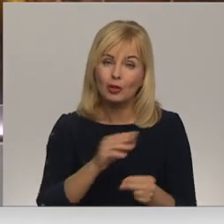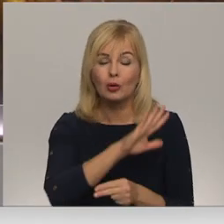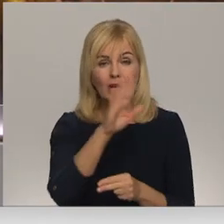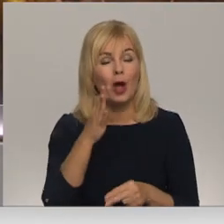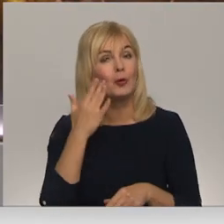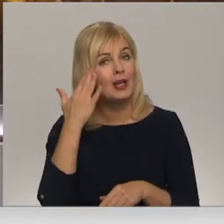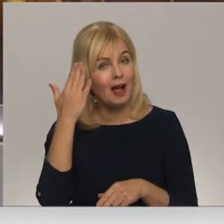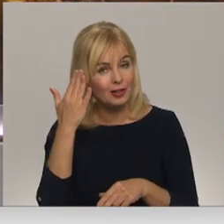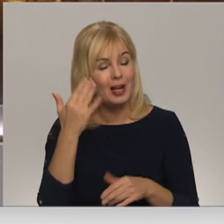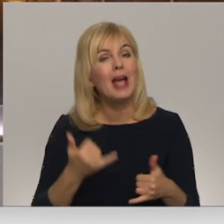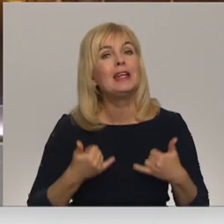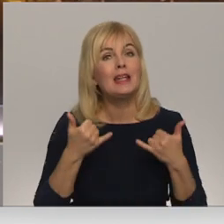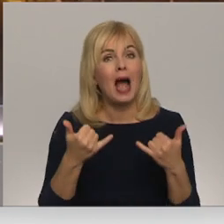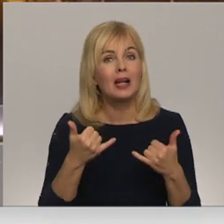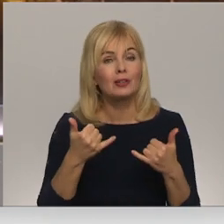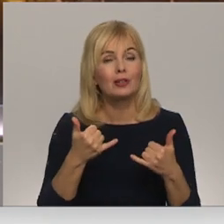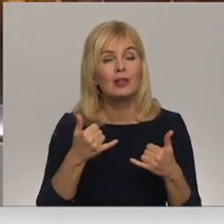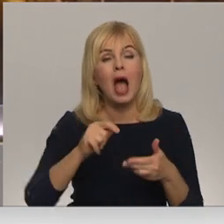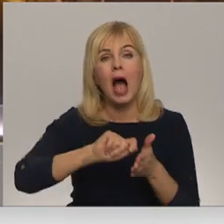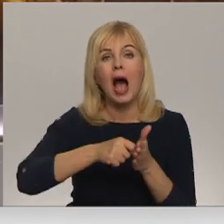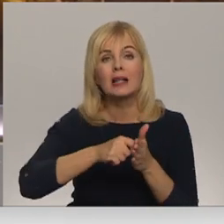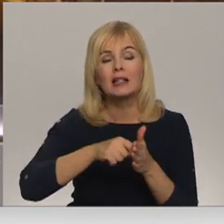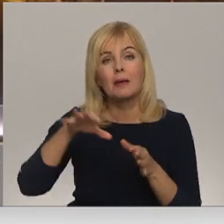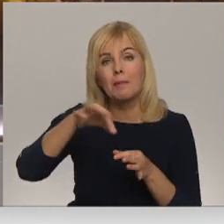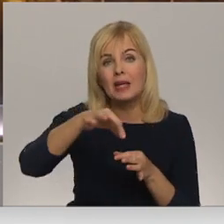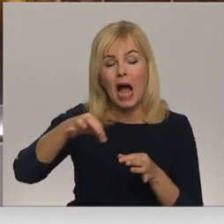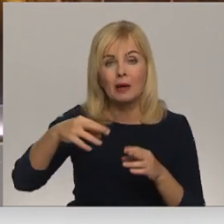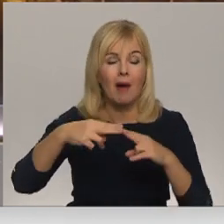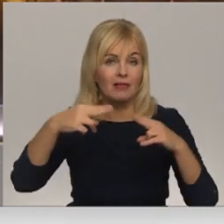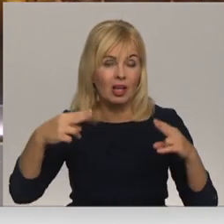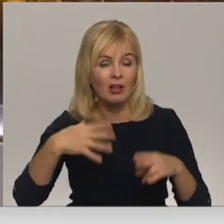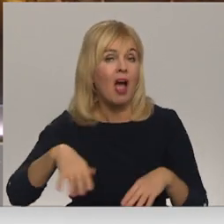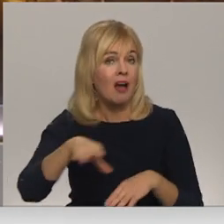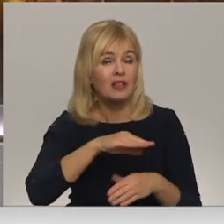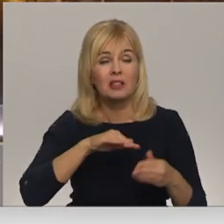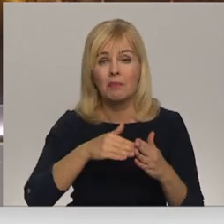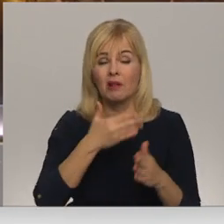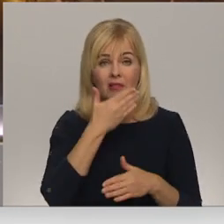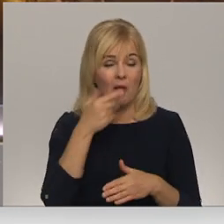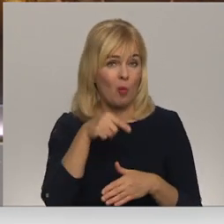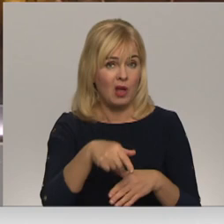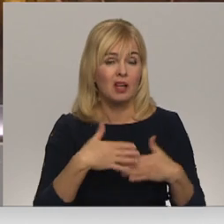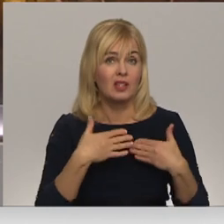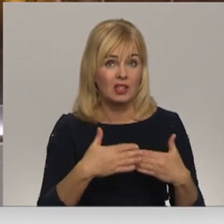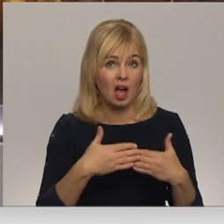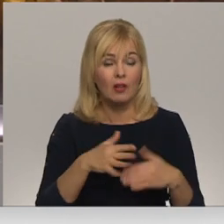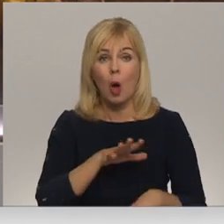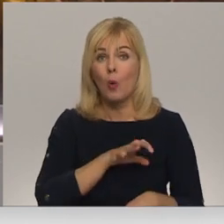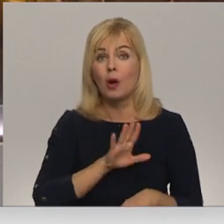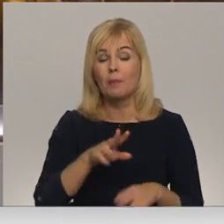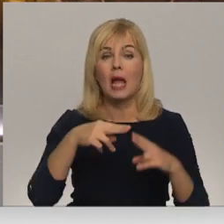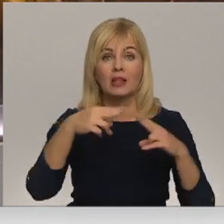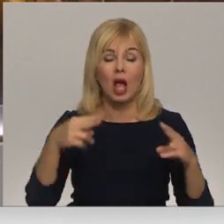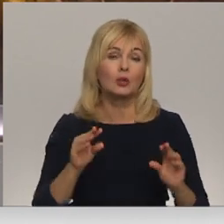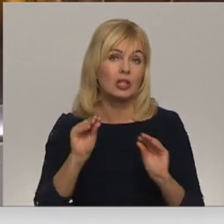iecienījuši piekarināt atslēgus tilta mārgas. Taču ne visās pilsētās šāda aktivitāte ir iespējama. Piemēram, ogrē pie tilta